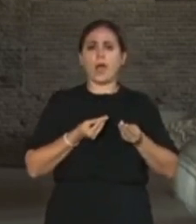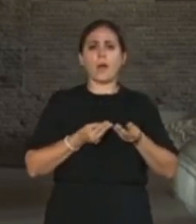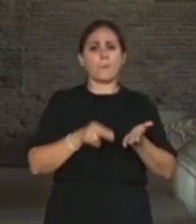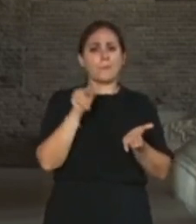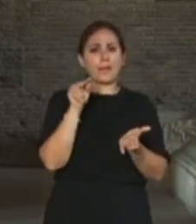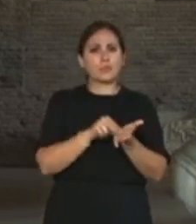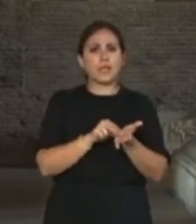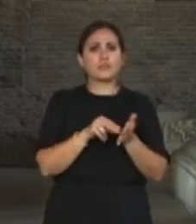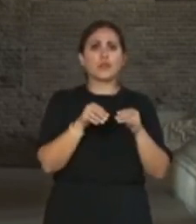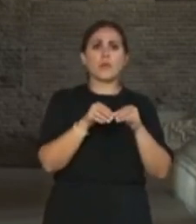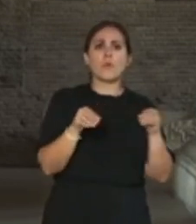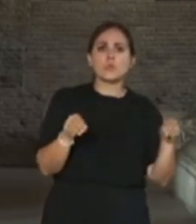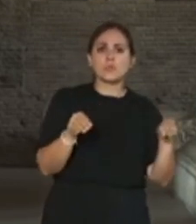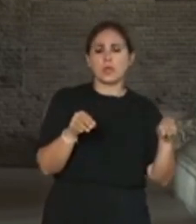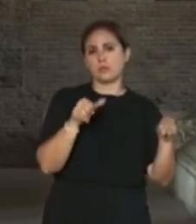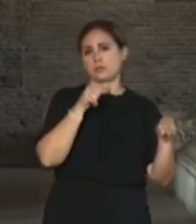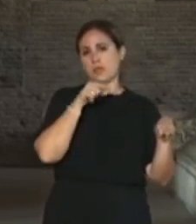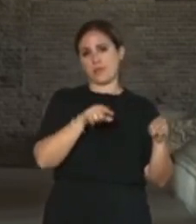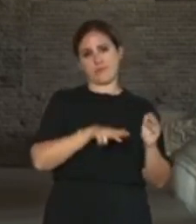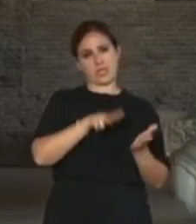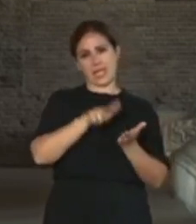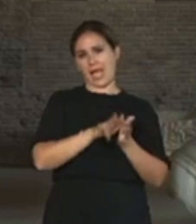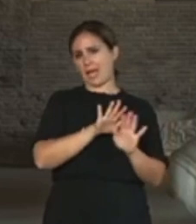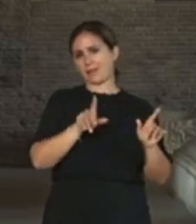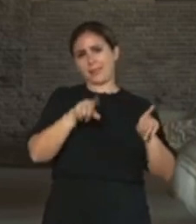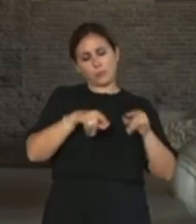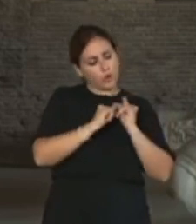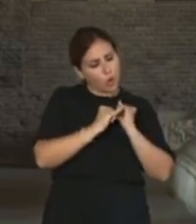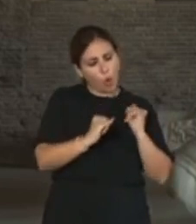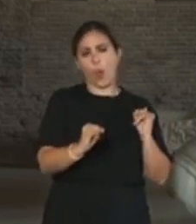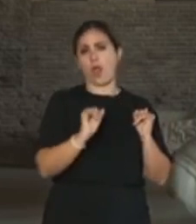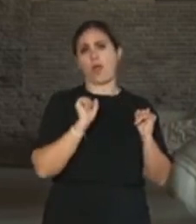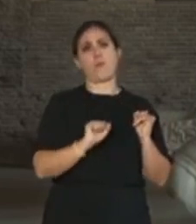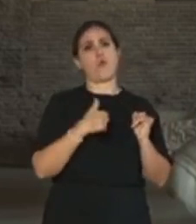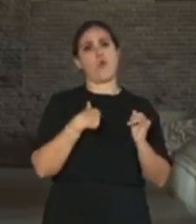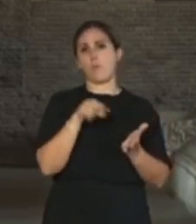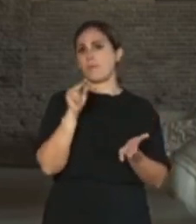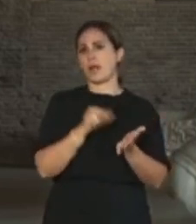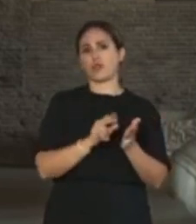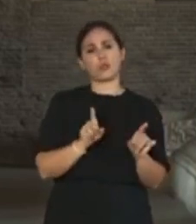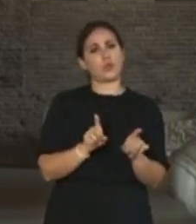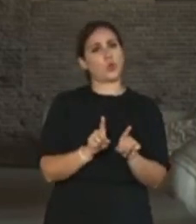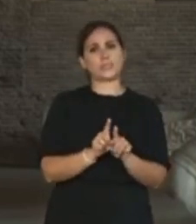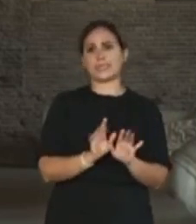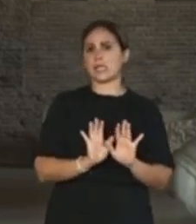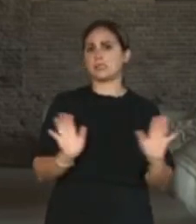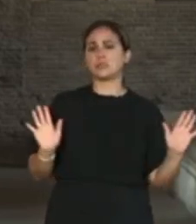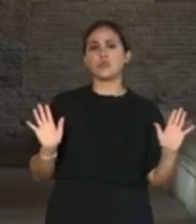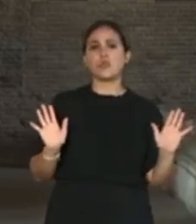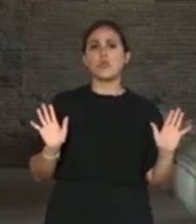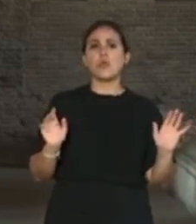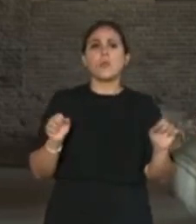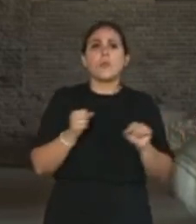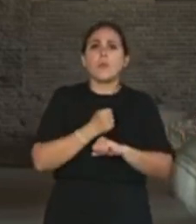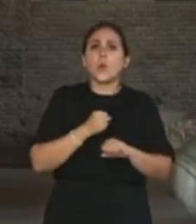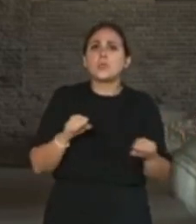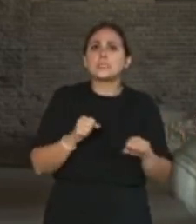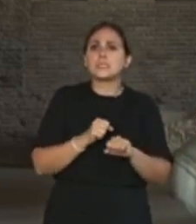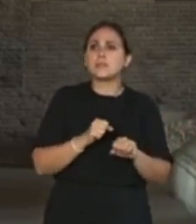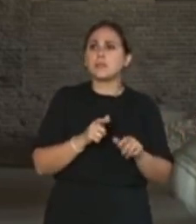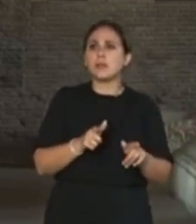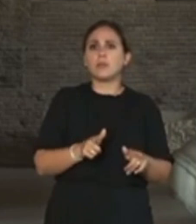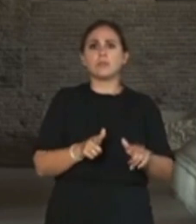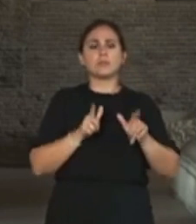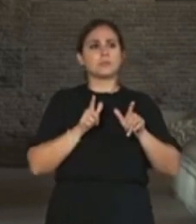musei deve essere garantita anche online, in modo da permettere a tutti di usufruire dei